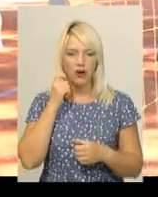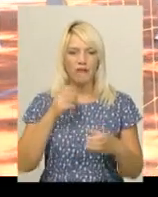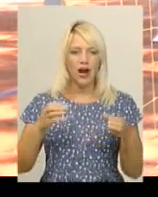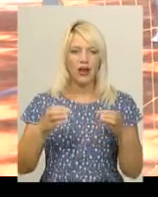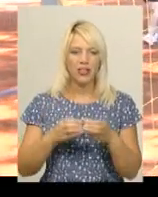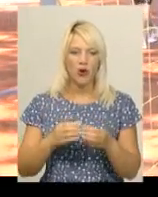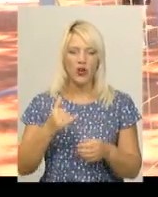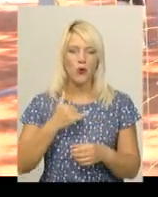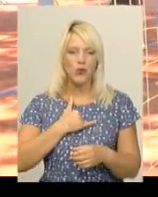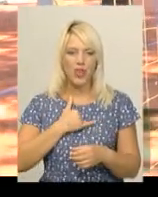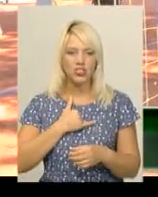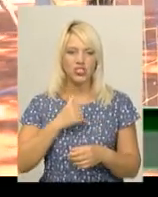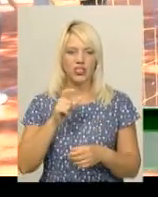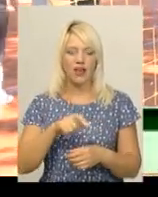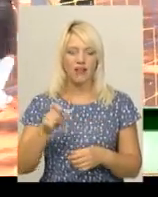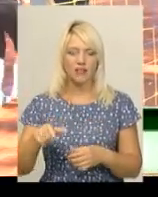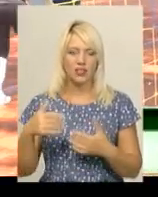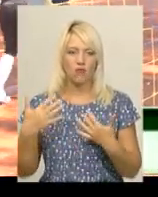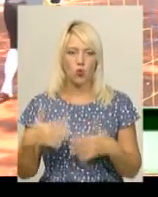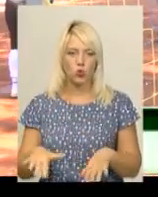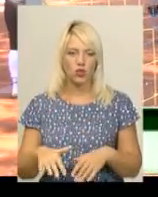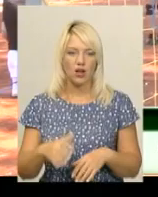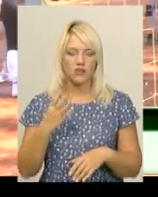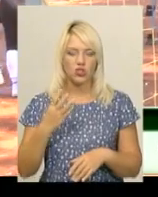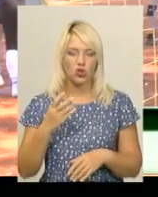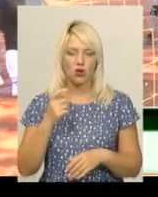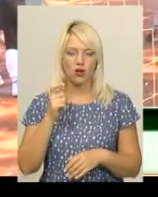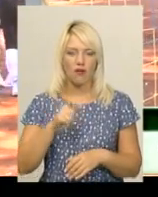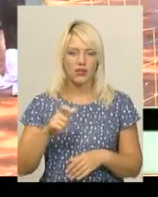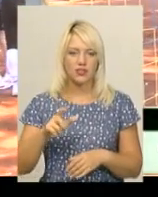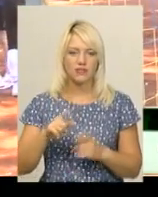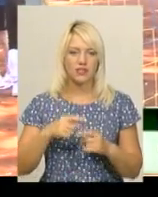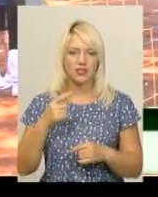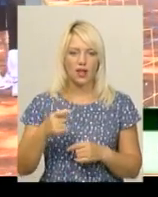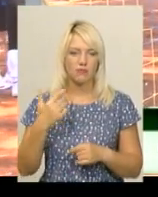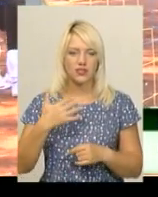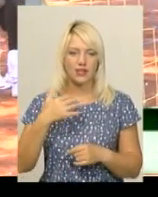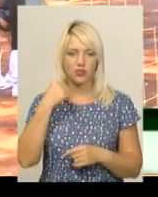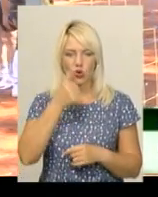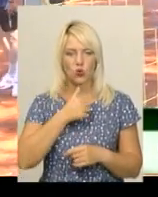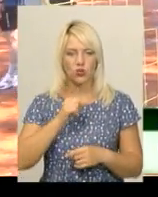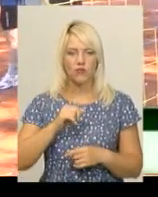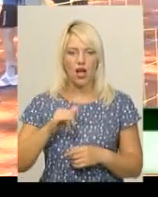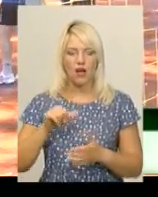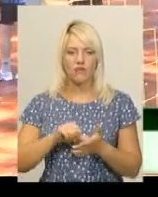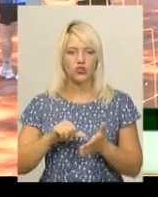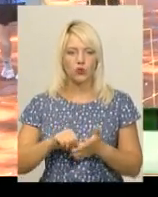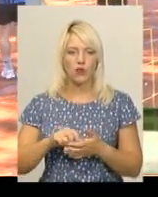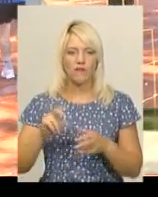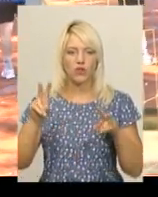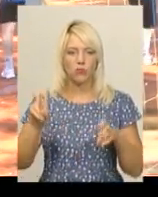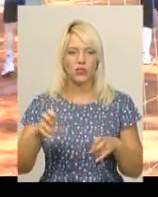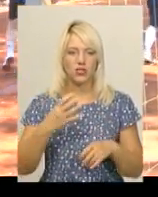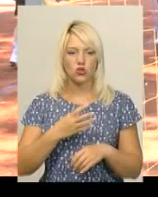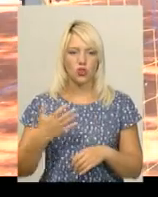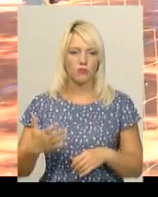у наших гравців уже у чотирьох гравців за 50 років, а виступаємо в номінації